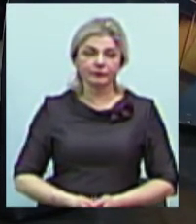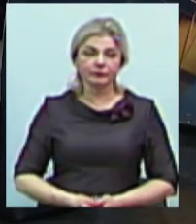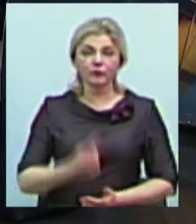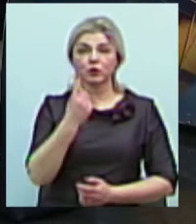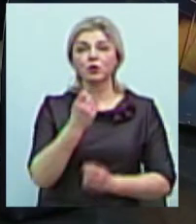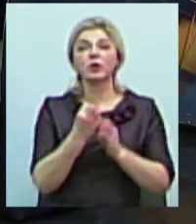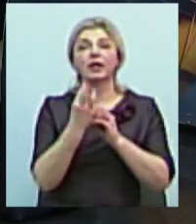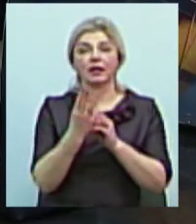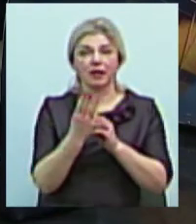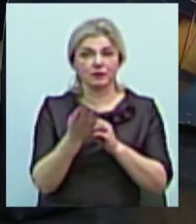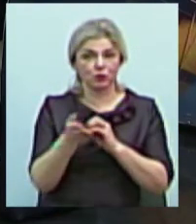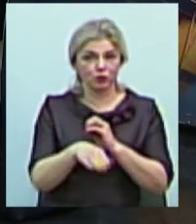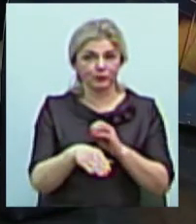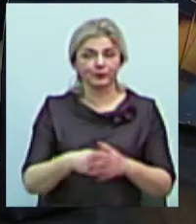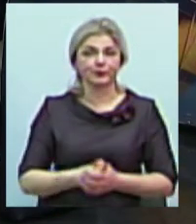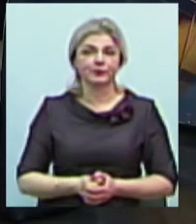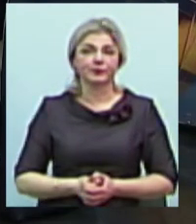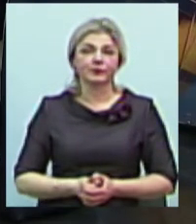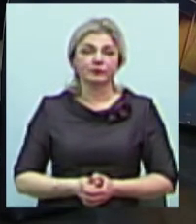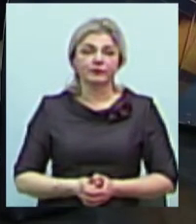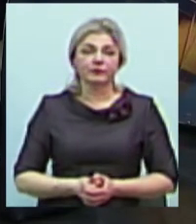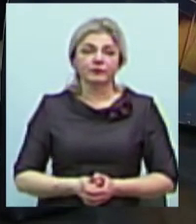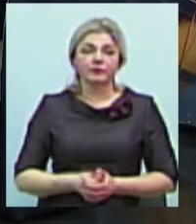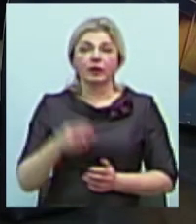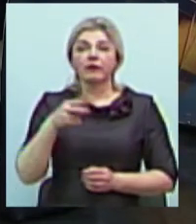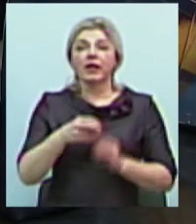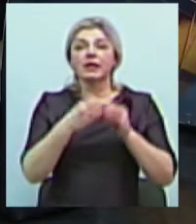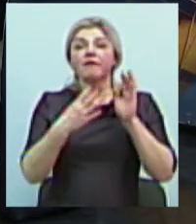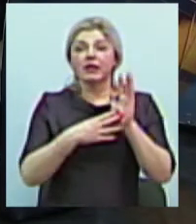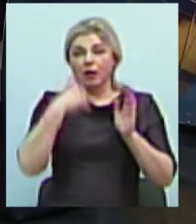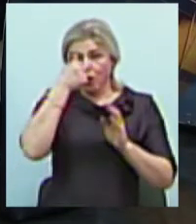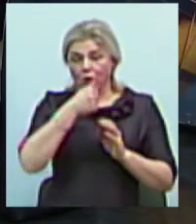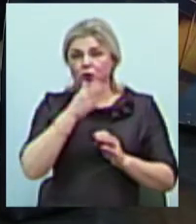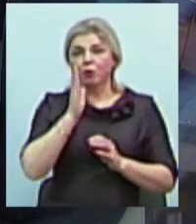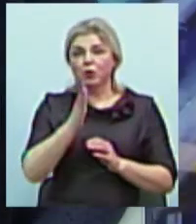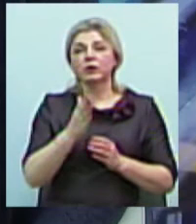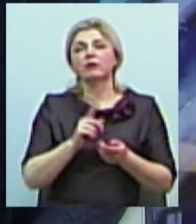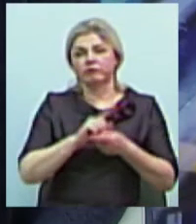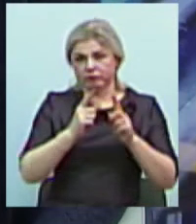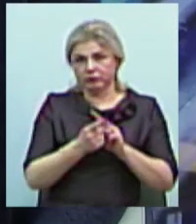113. У 19-му їх має стати принаймні 200.